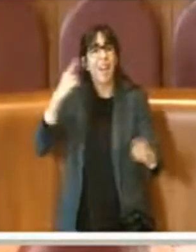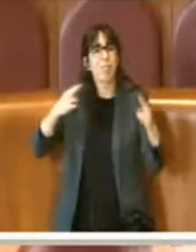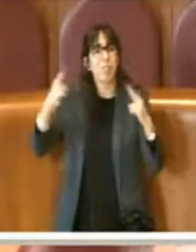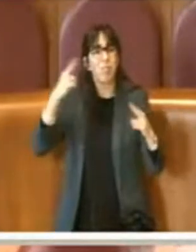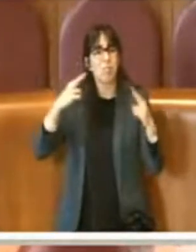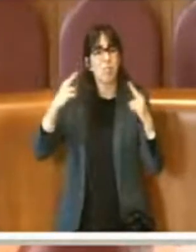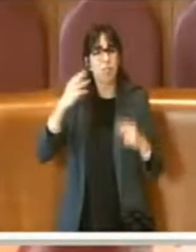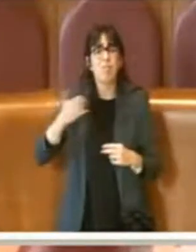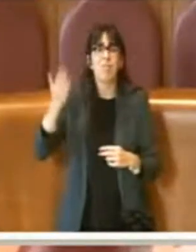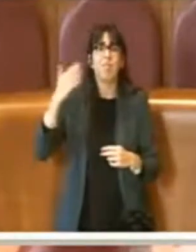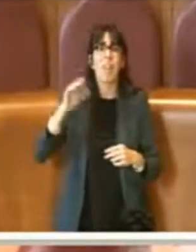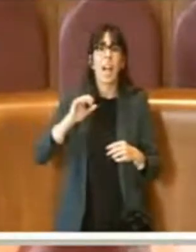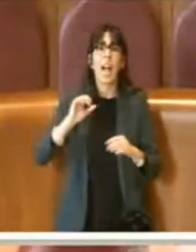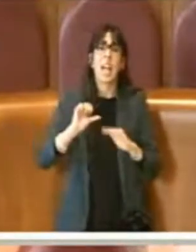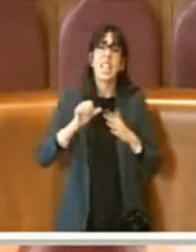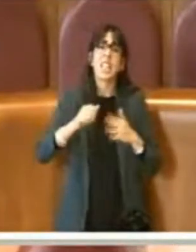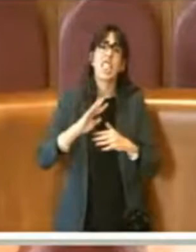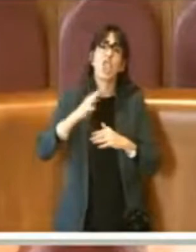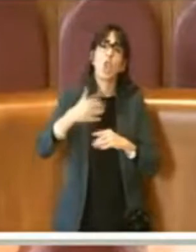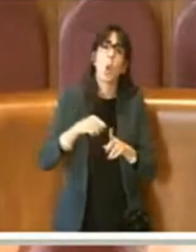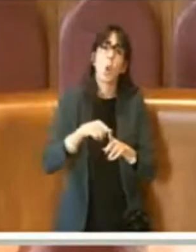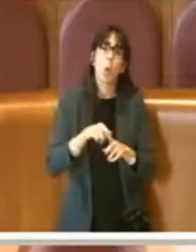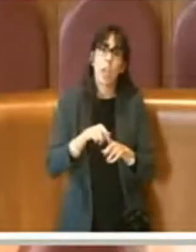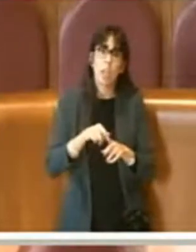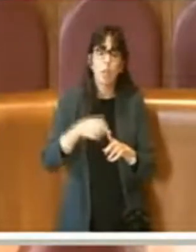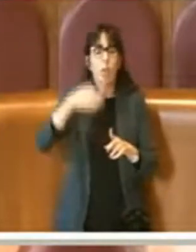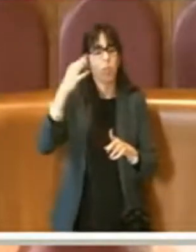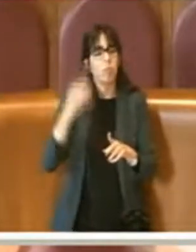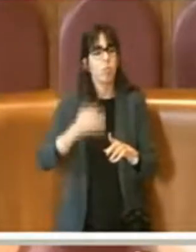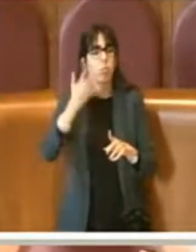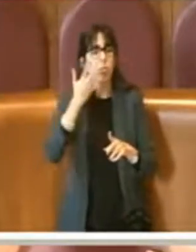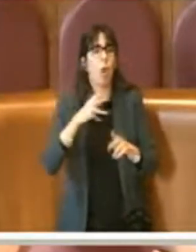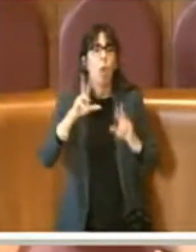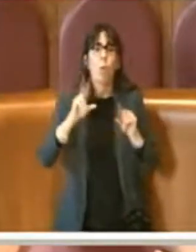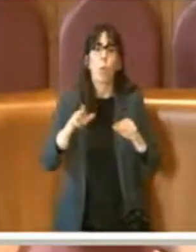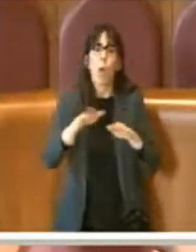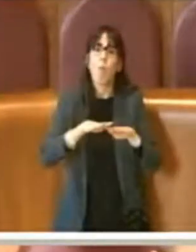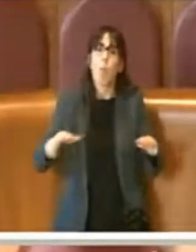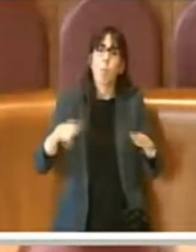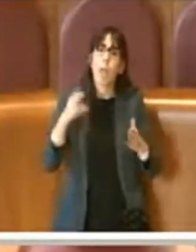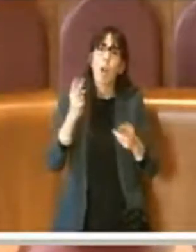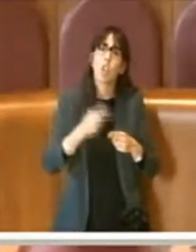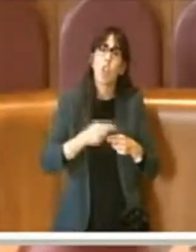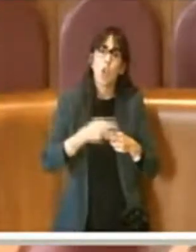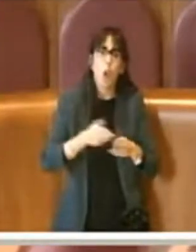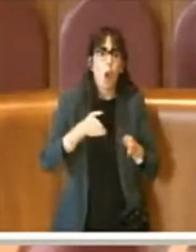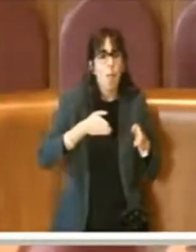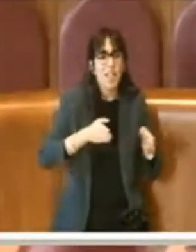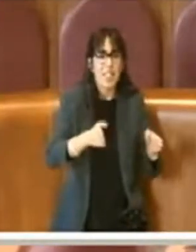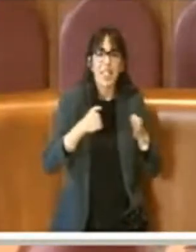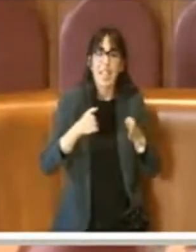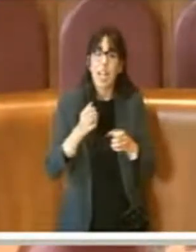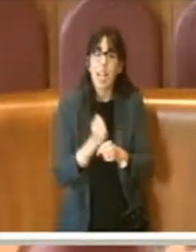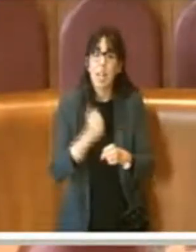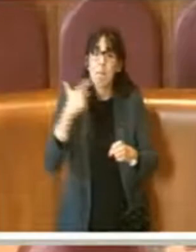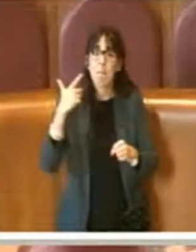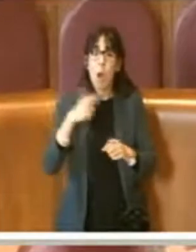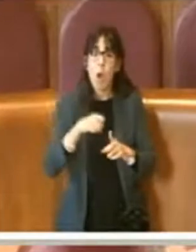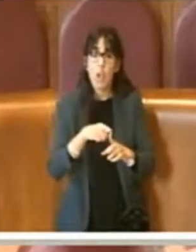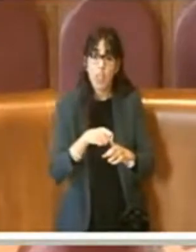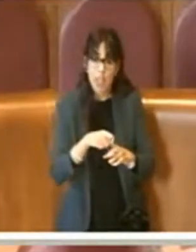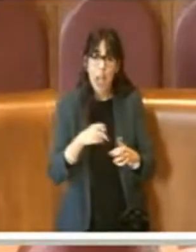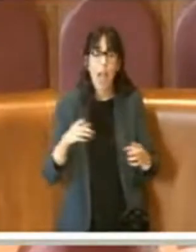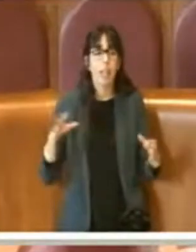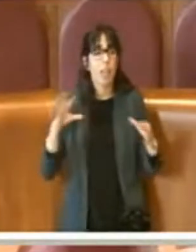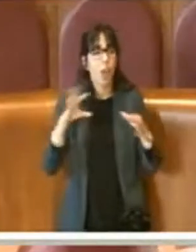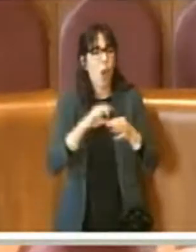lastricare il nuovo piano di Roma, delle strade più importanti che collegavano la Roma